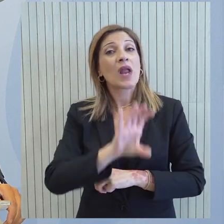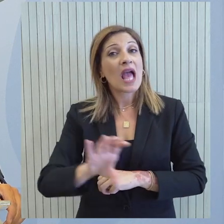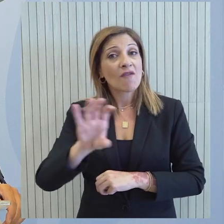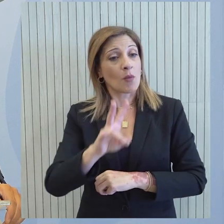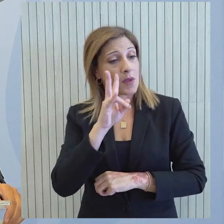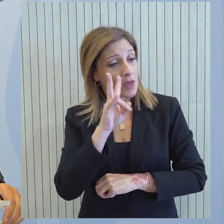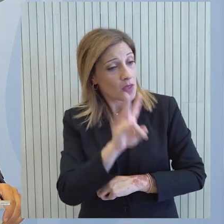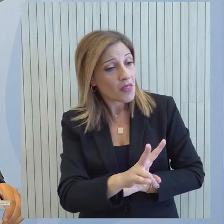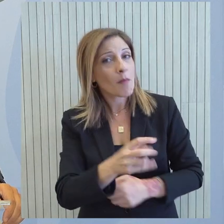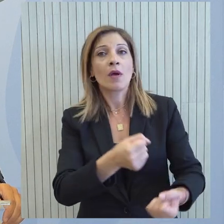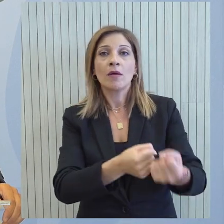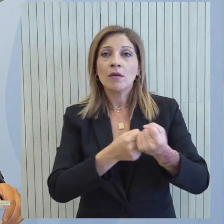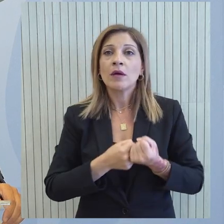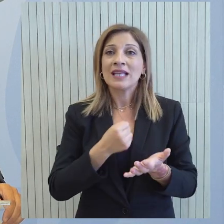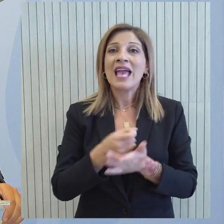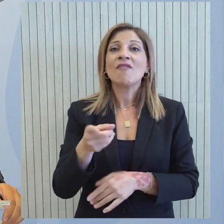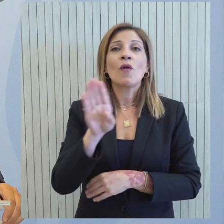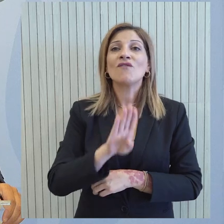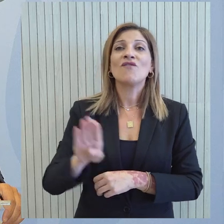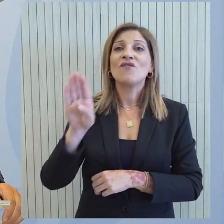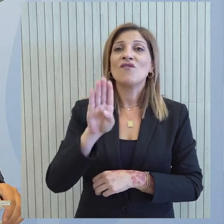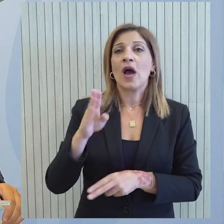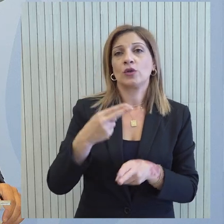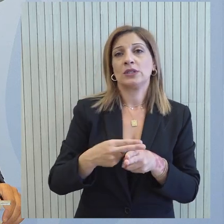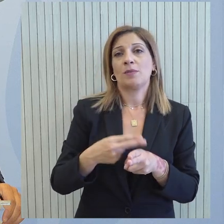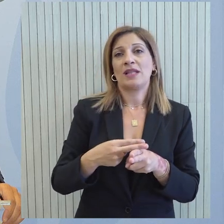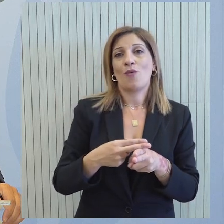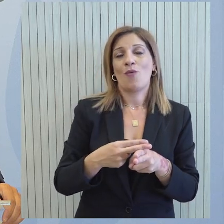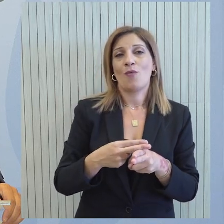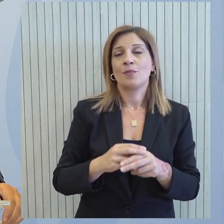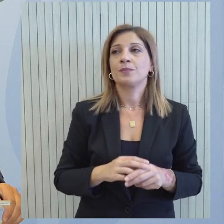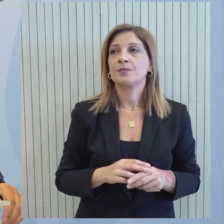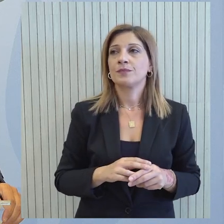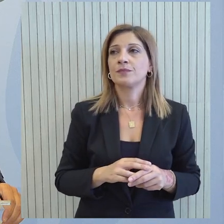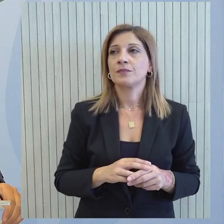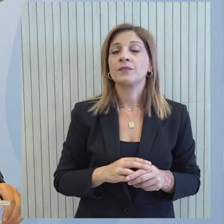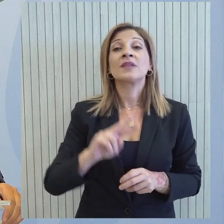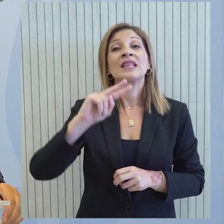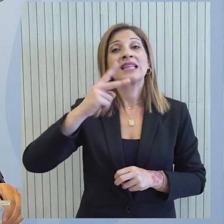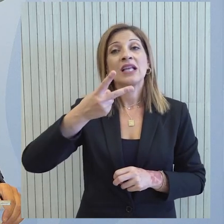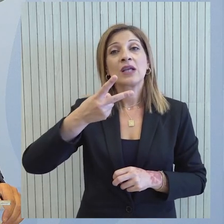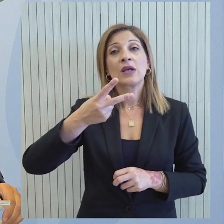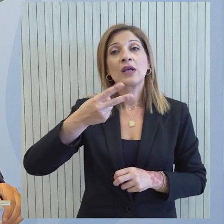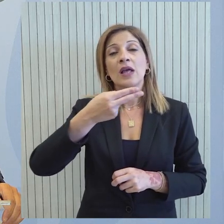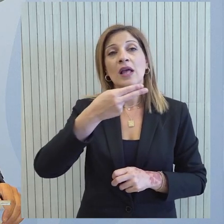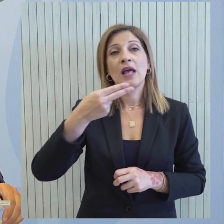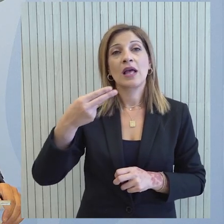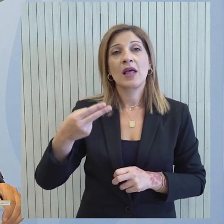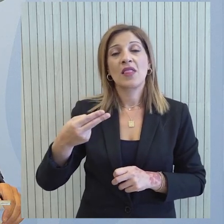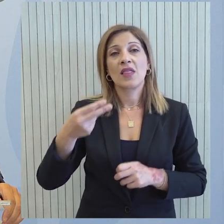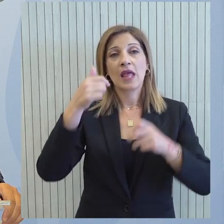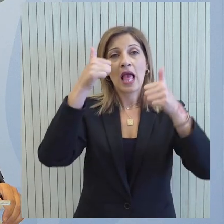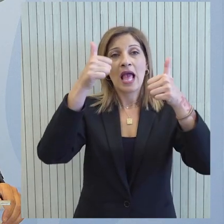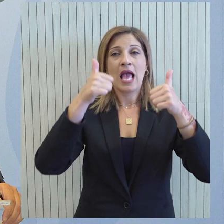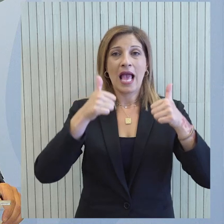της Ευρώπης και είδαμε και πρόσφατα τις αποφάσεις για το βαρός είναι αποφάσεις που θεωρούμε ότι στέλνουν τα σωστά μήνυμα το δεύτερο είναι ότι ως